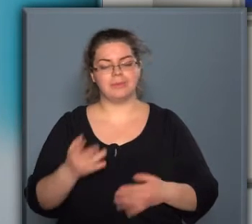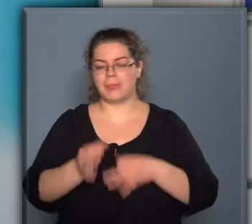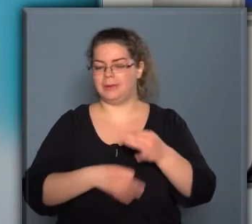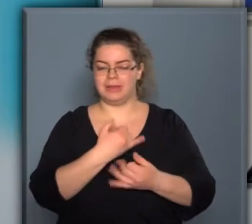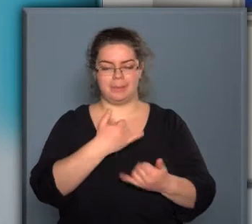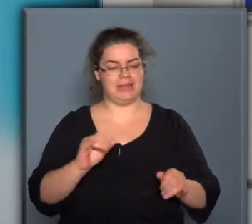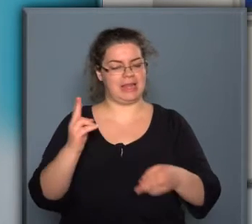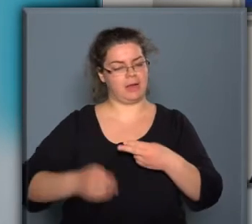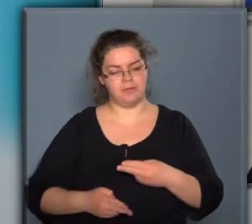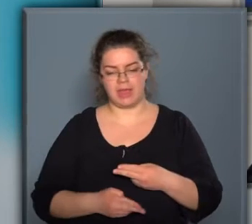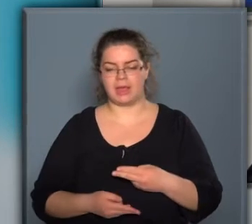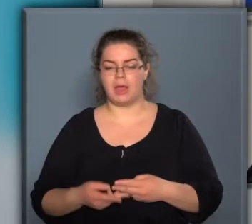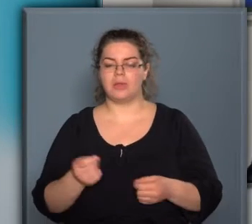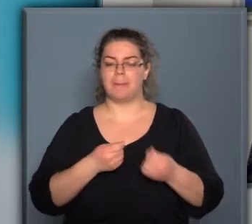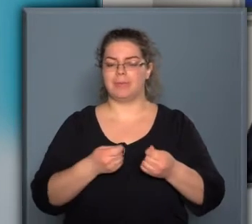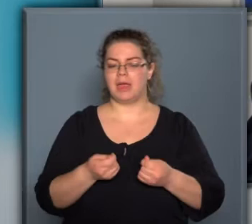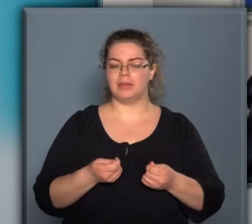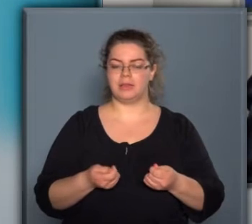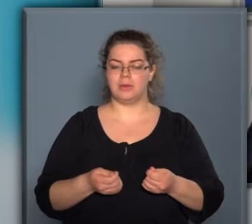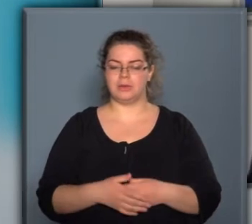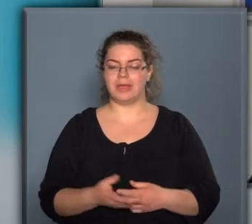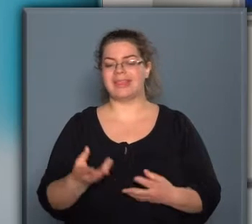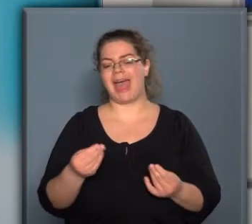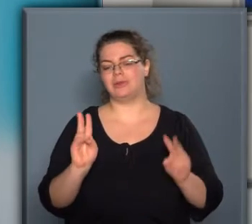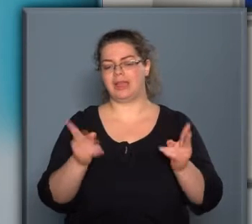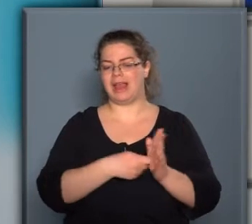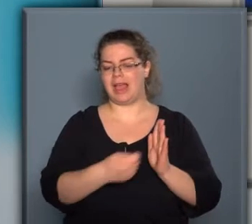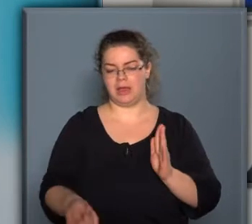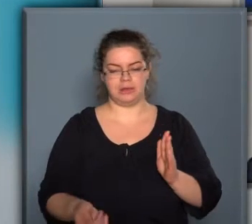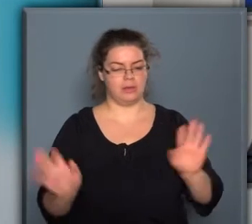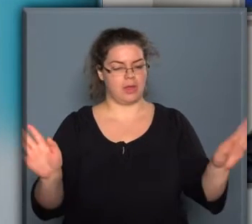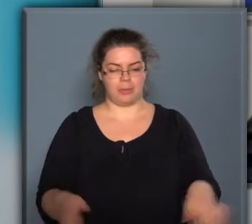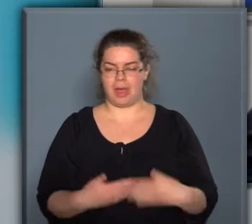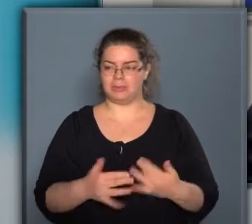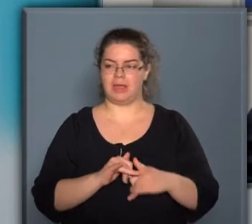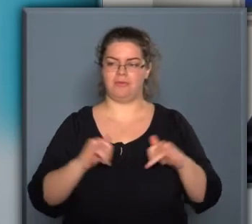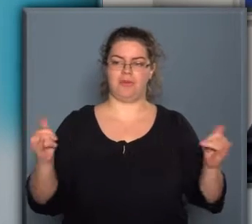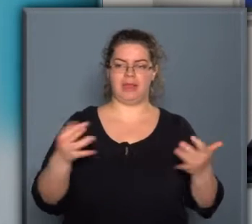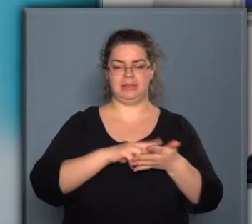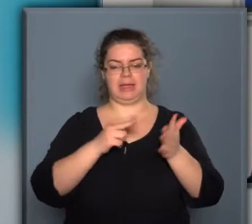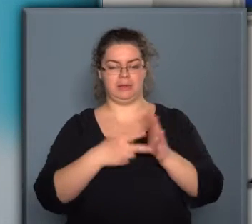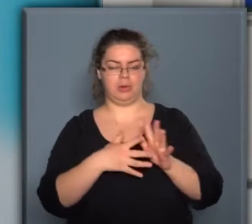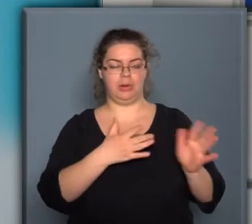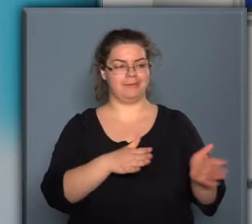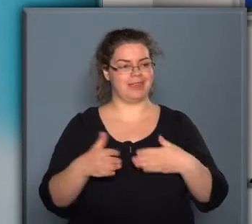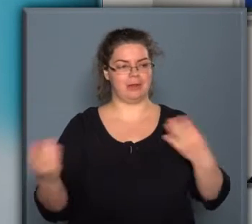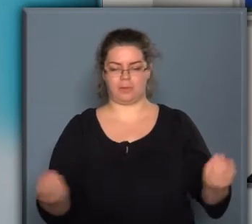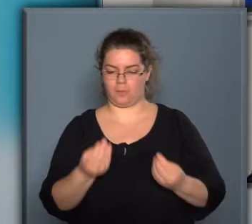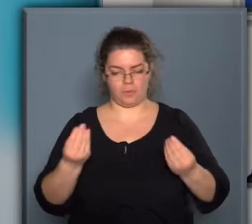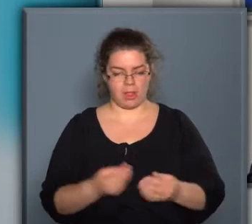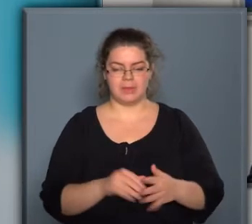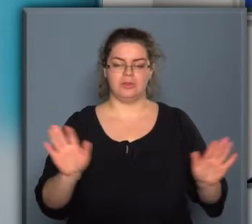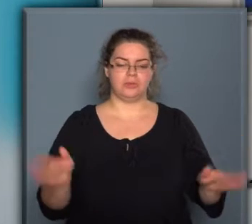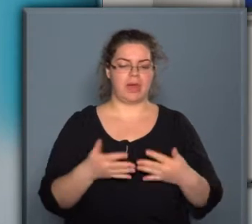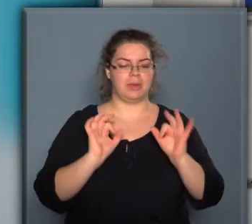Természetesen mindennek a vége az, hogy a piacon az árut el kell adni. Tehát bármilyen fejlett technológiával gyárhatunk valamit,